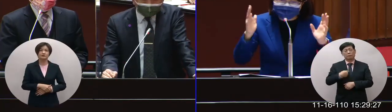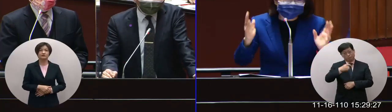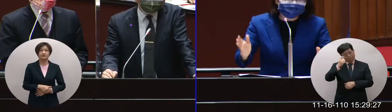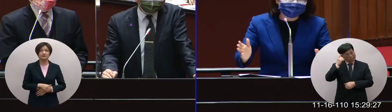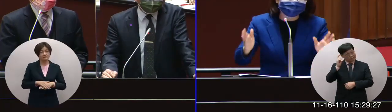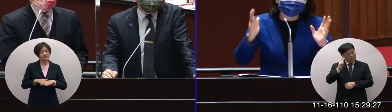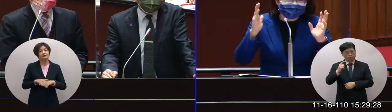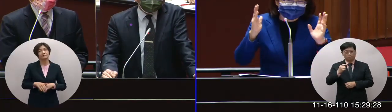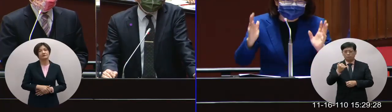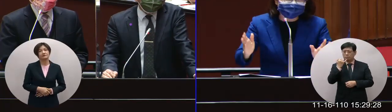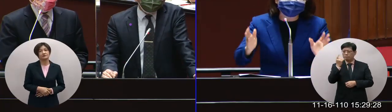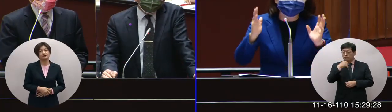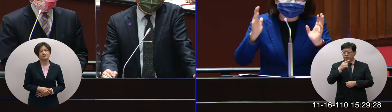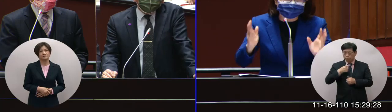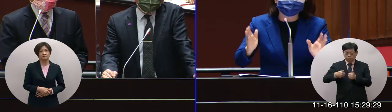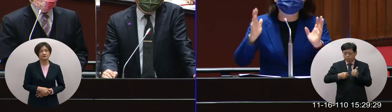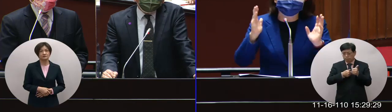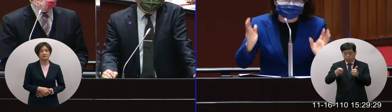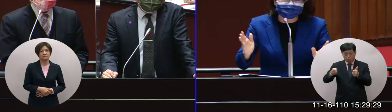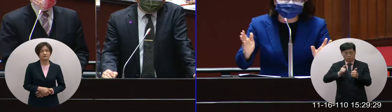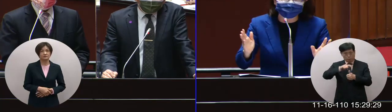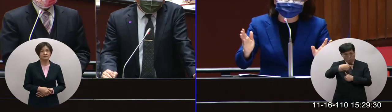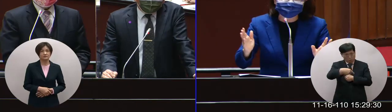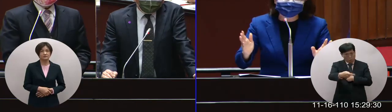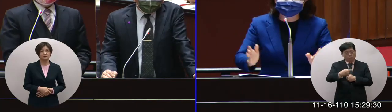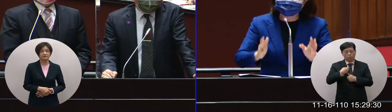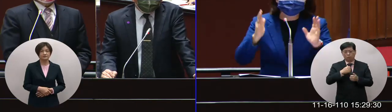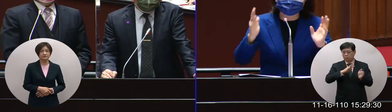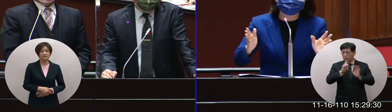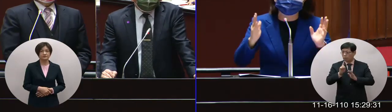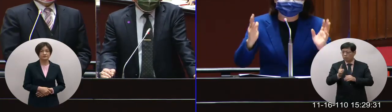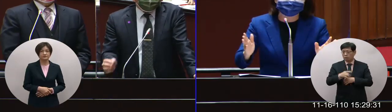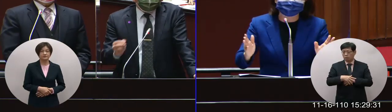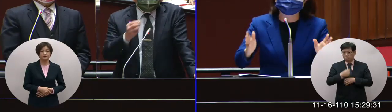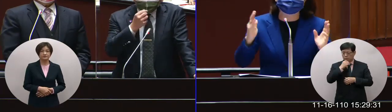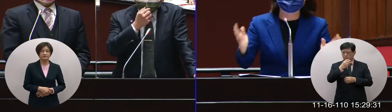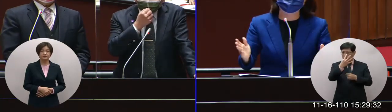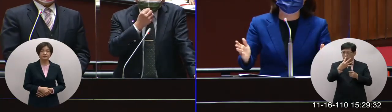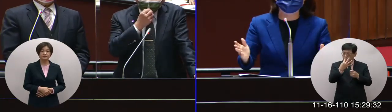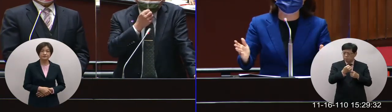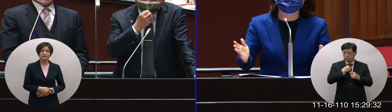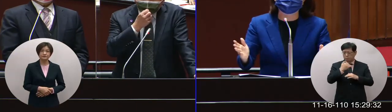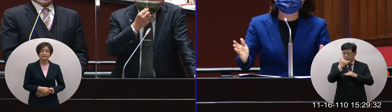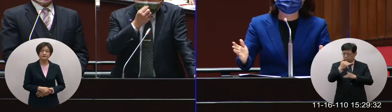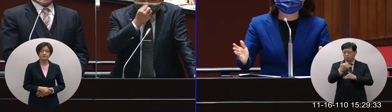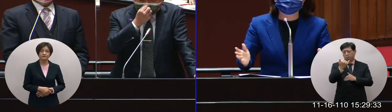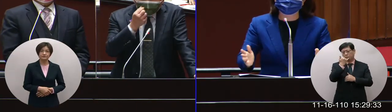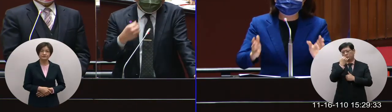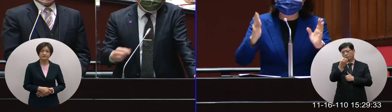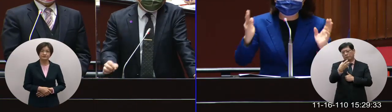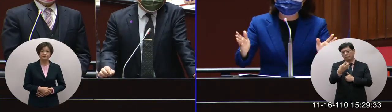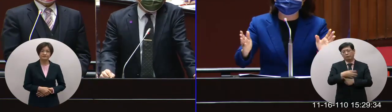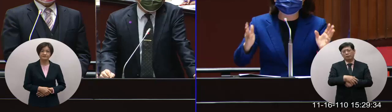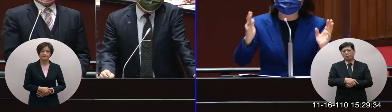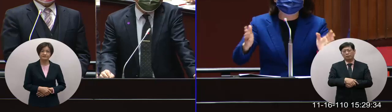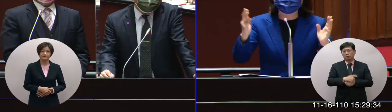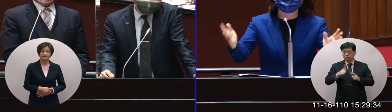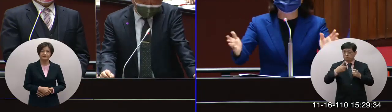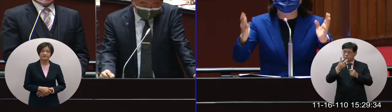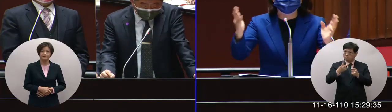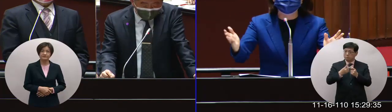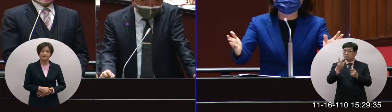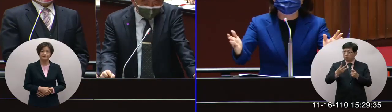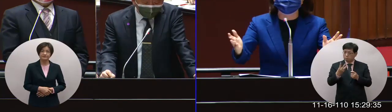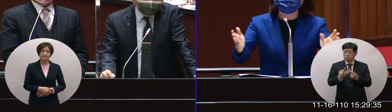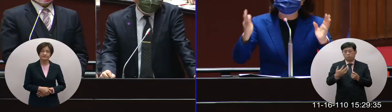我跟你說我們是不是能夠去追蹤他們後續的狀況你看要設定了幾年你可以告訴我們好再多久兩